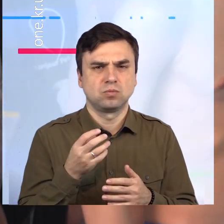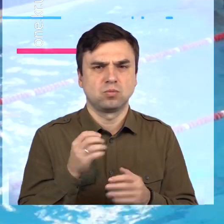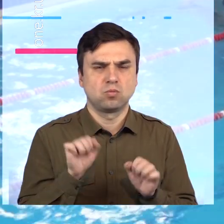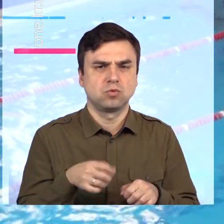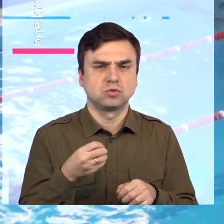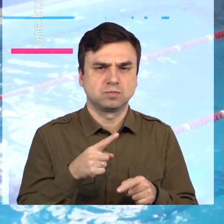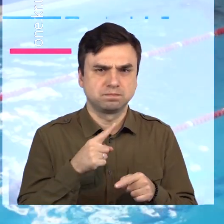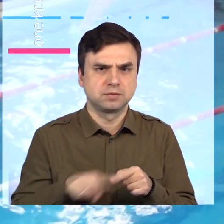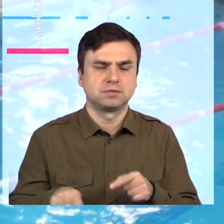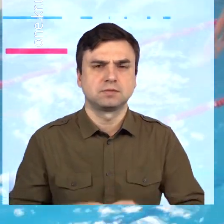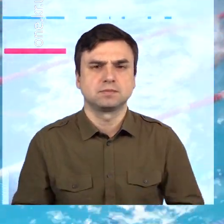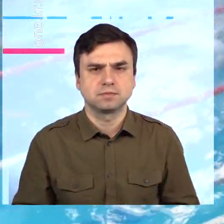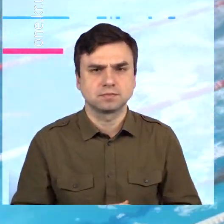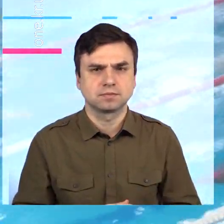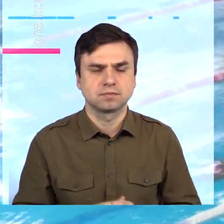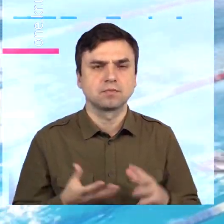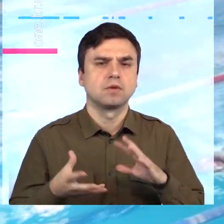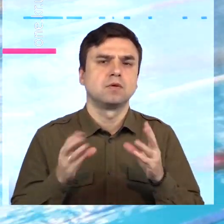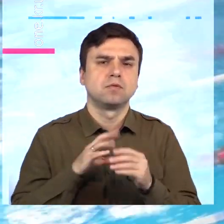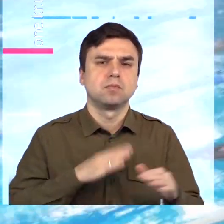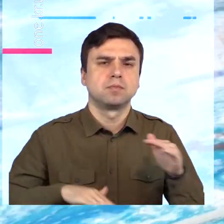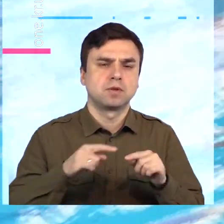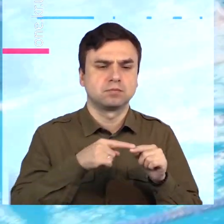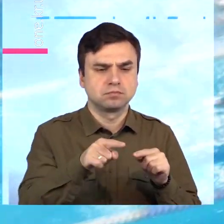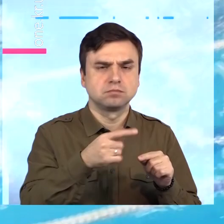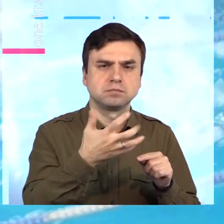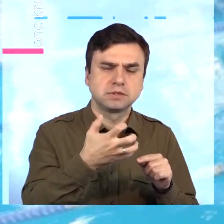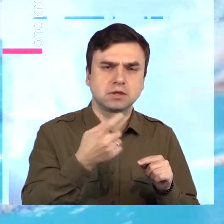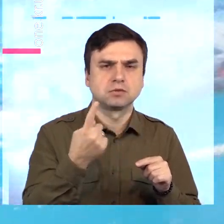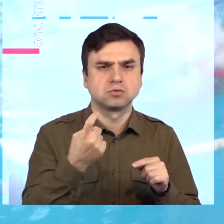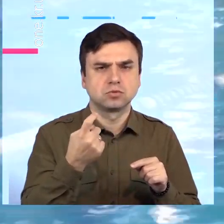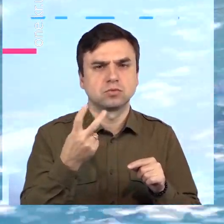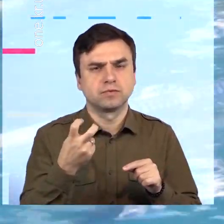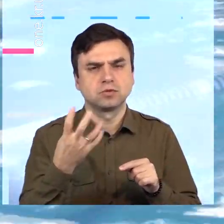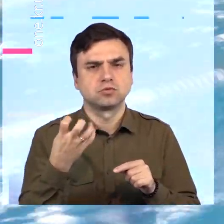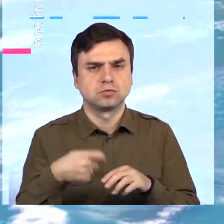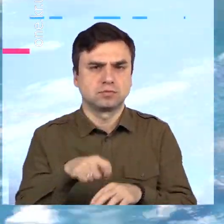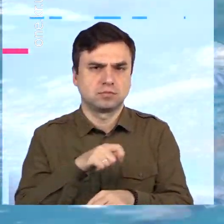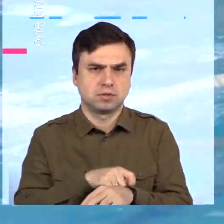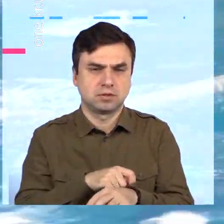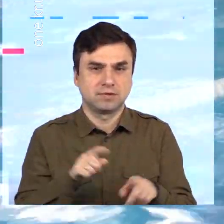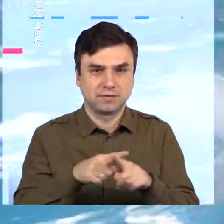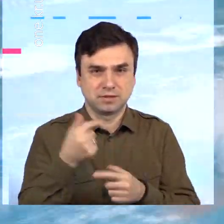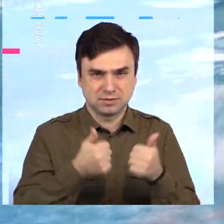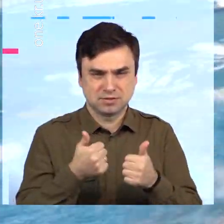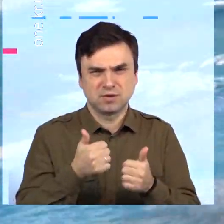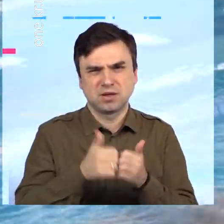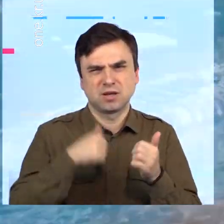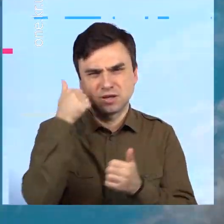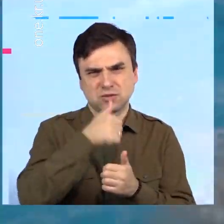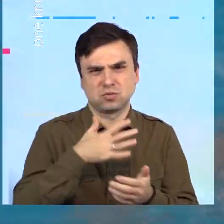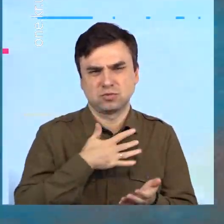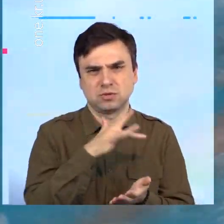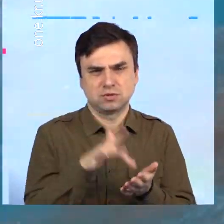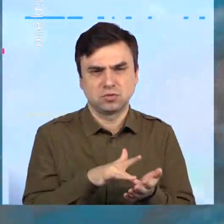кожному блоці було близько 40 запливів на дистанції 50, 100, 200 та 400 метрів. Ця першість плавання є традиційною для нашого міста. На ній